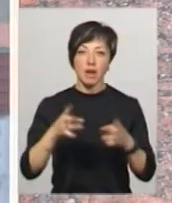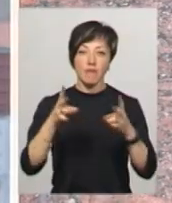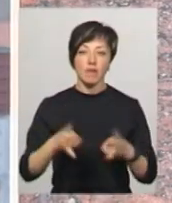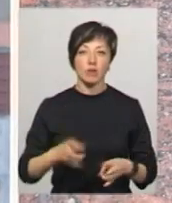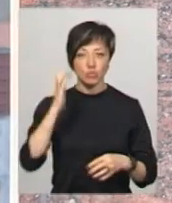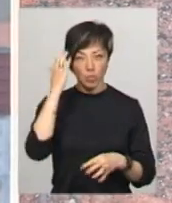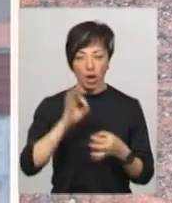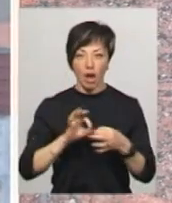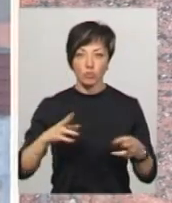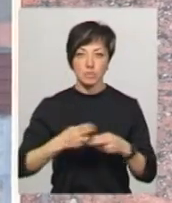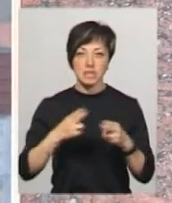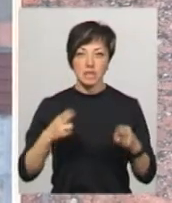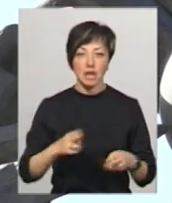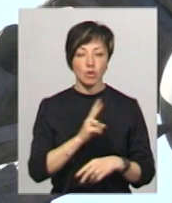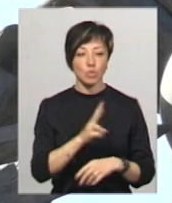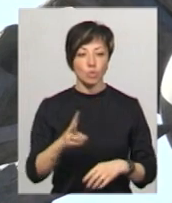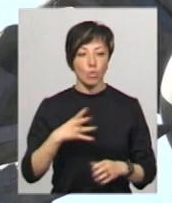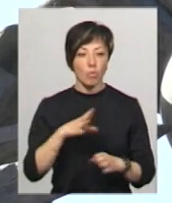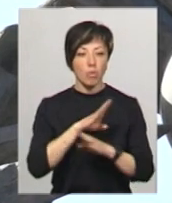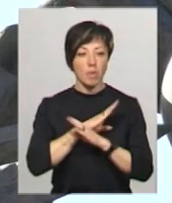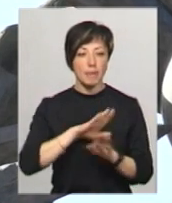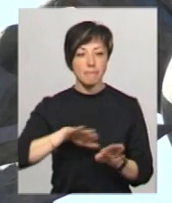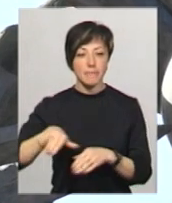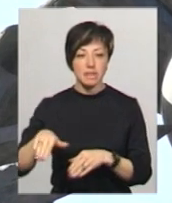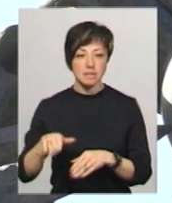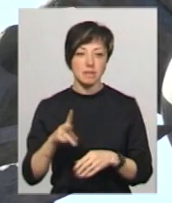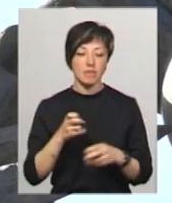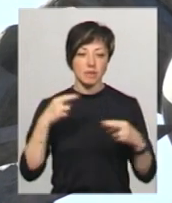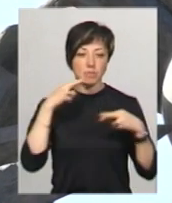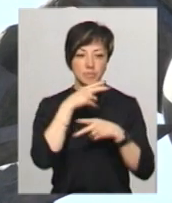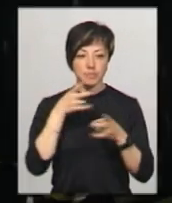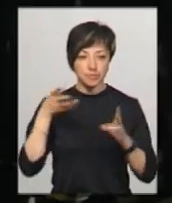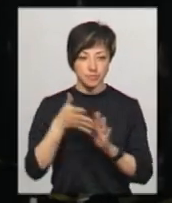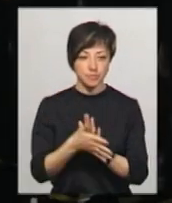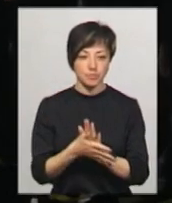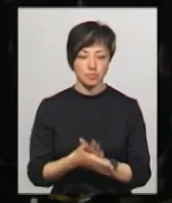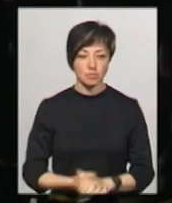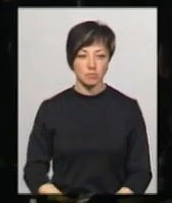Чорнобильській атомній станції та тих, хто помер після від непомірного радіоактивного промінення.